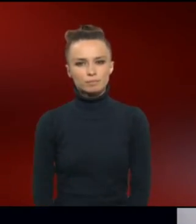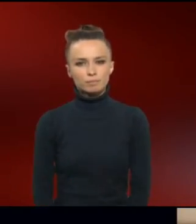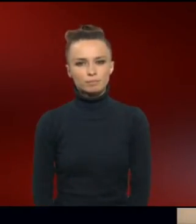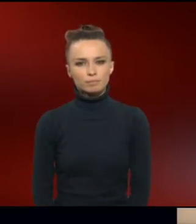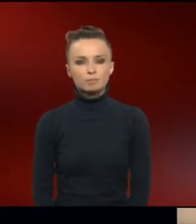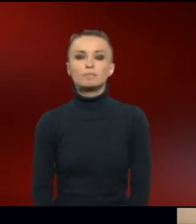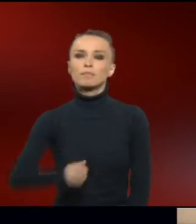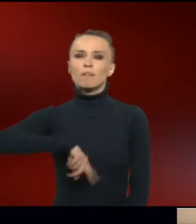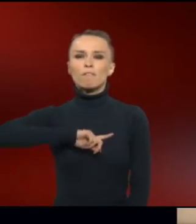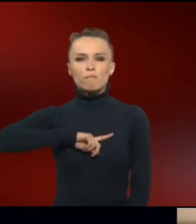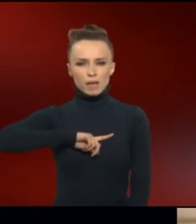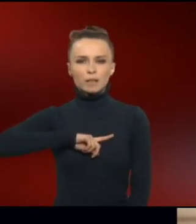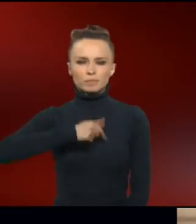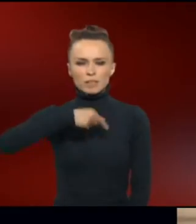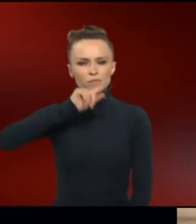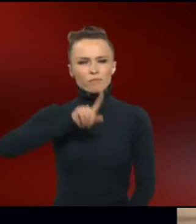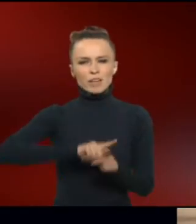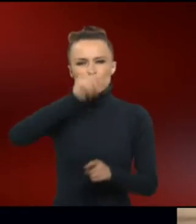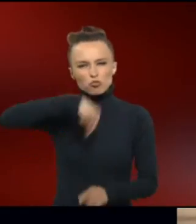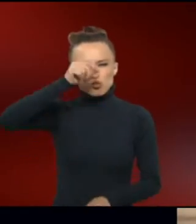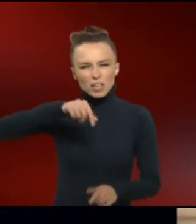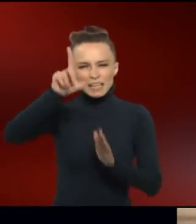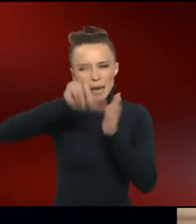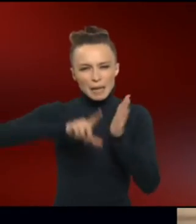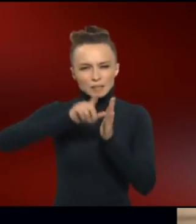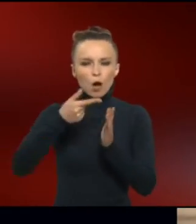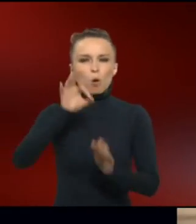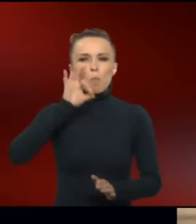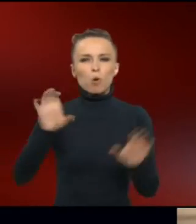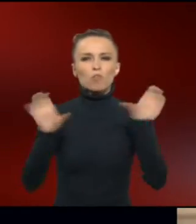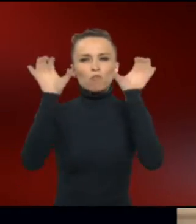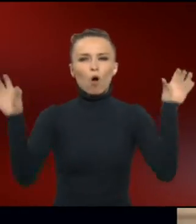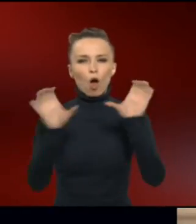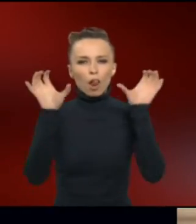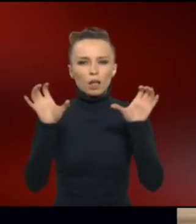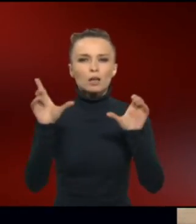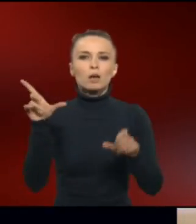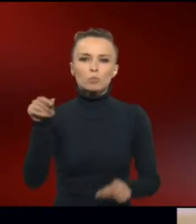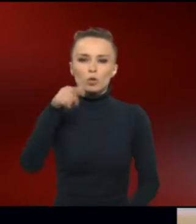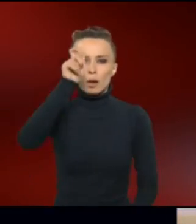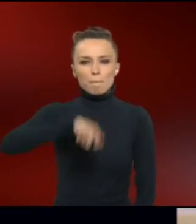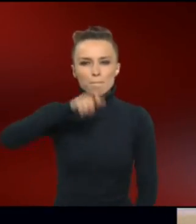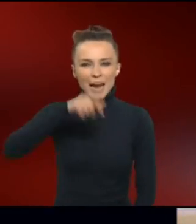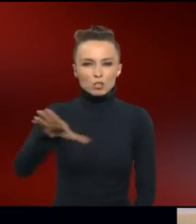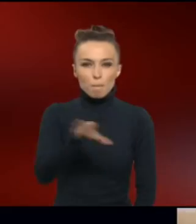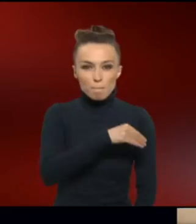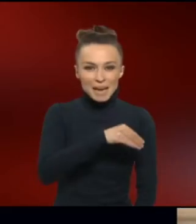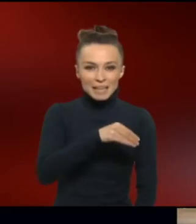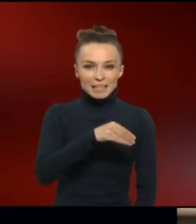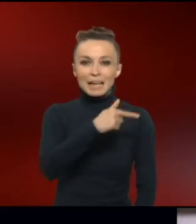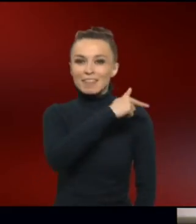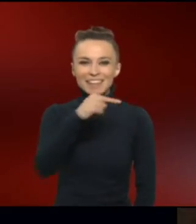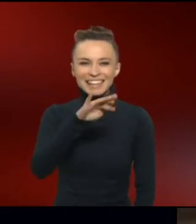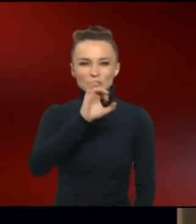Also wir haben ganz einfach Strichlisten und auch Punktwolken Menschen mit Trisomie 21 und Menschen ohne Trisomie